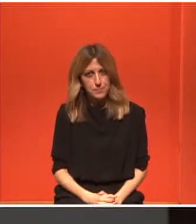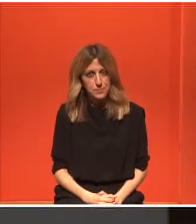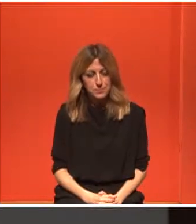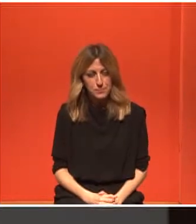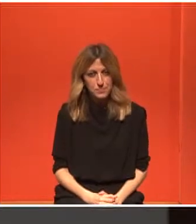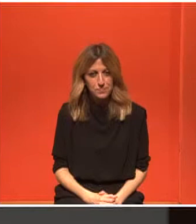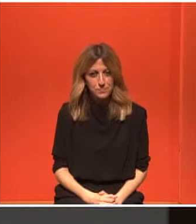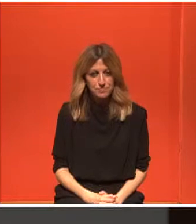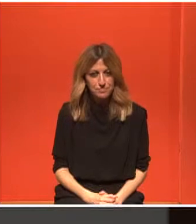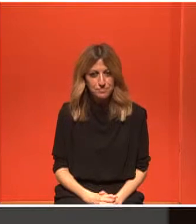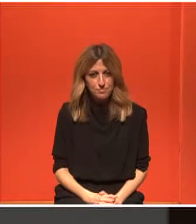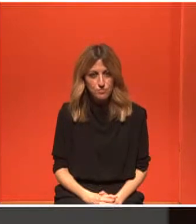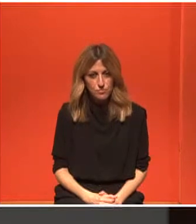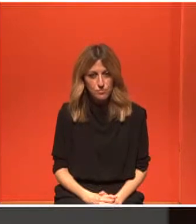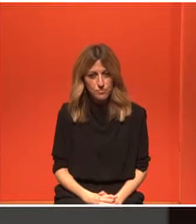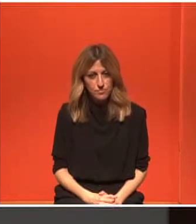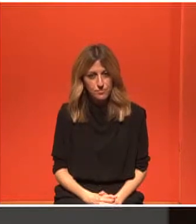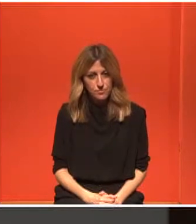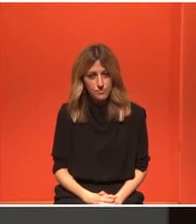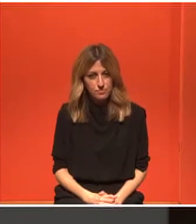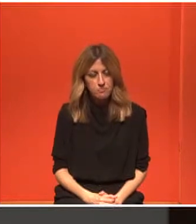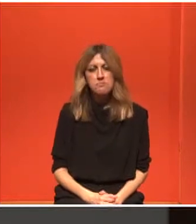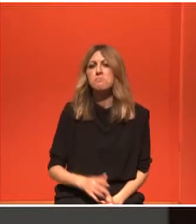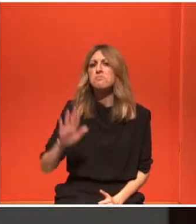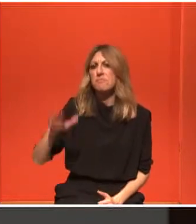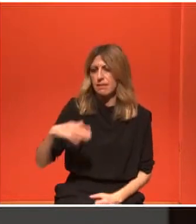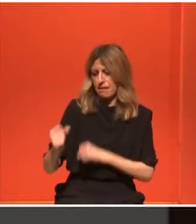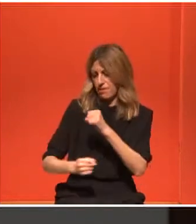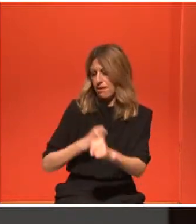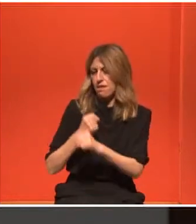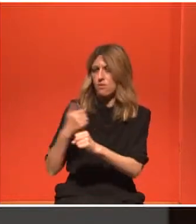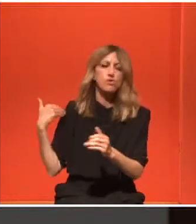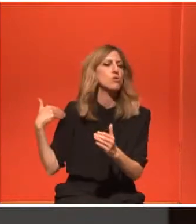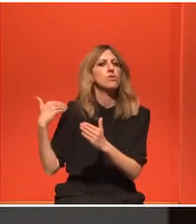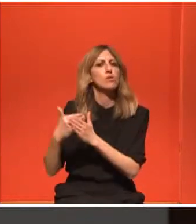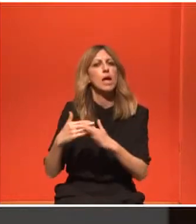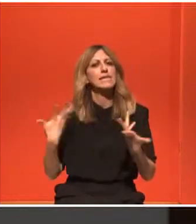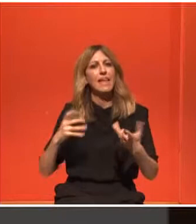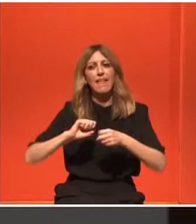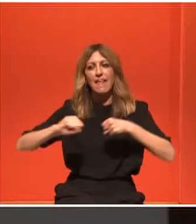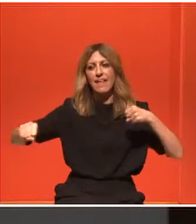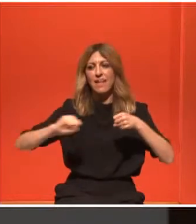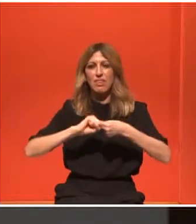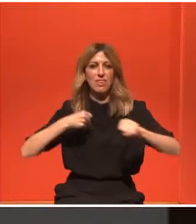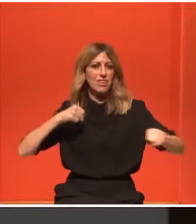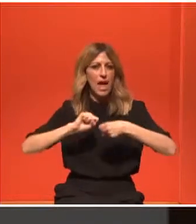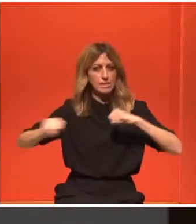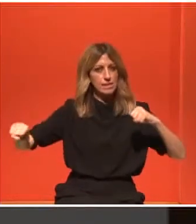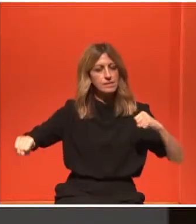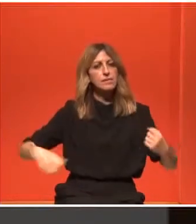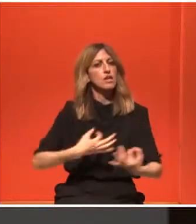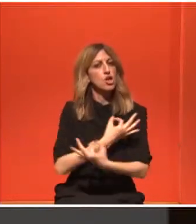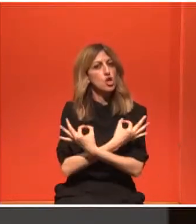προσθέσω αυτές τις τάσεις οι οποίες υπάρχουν τα τελευταία χρόνια, δηλαδή τις διατάσεις, τη γιόγκα και το